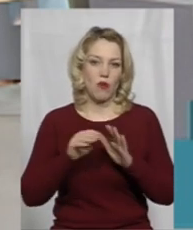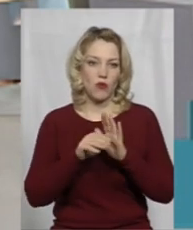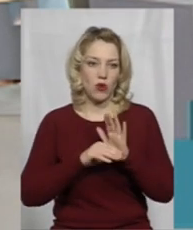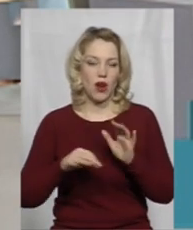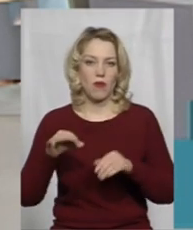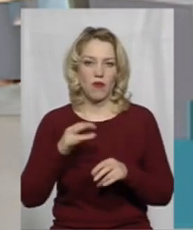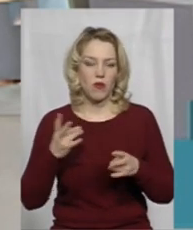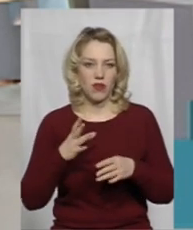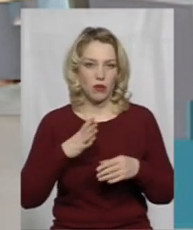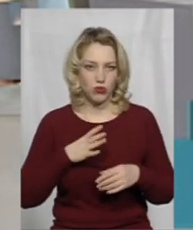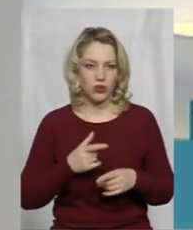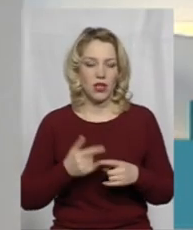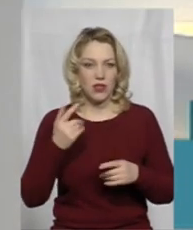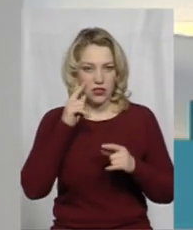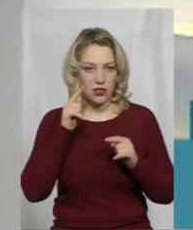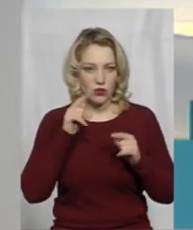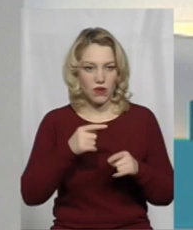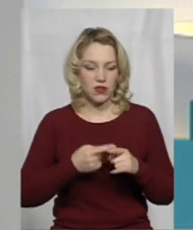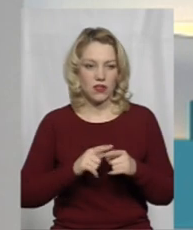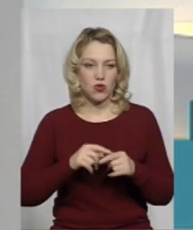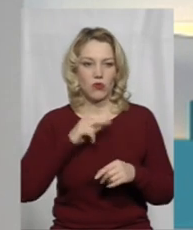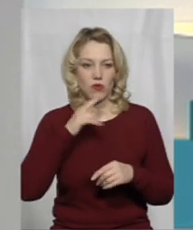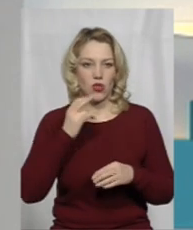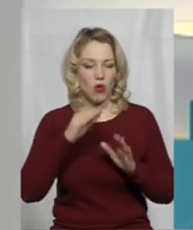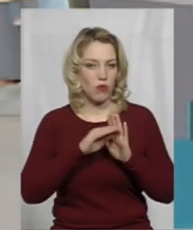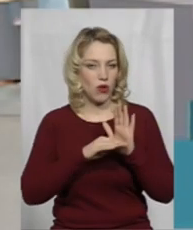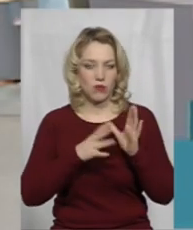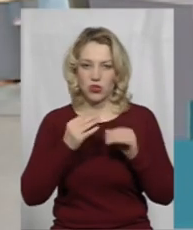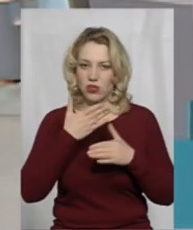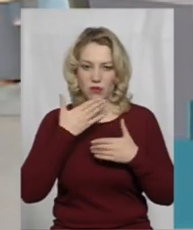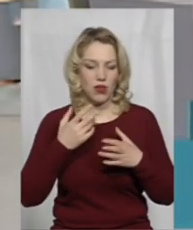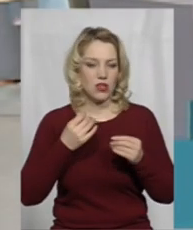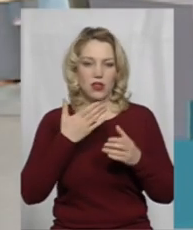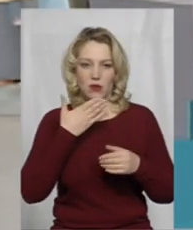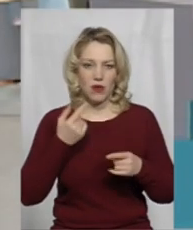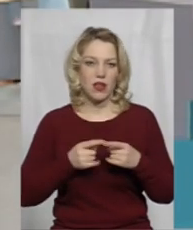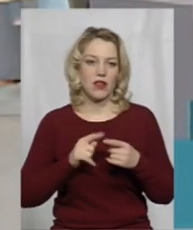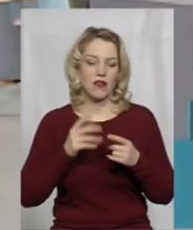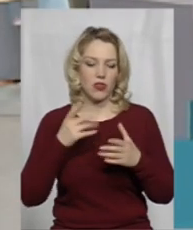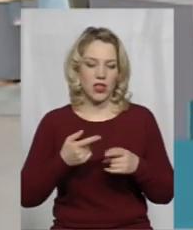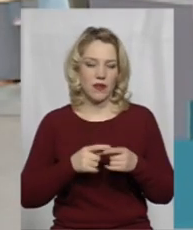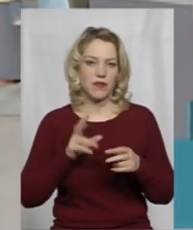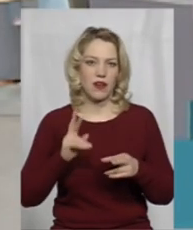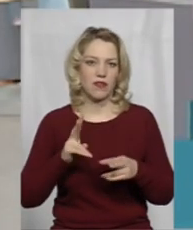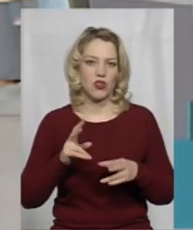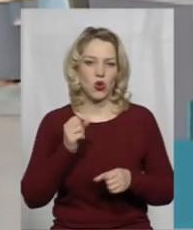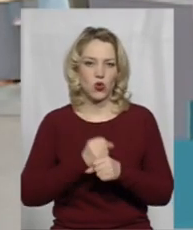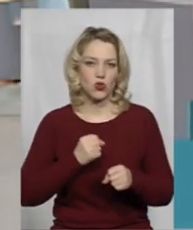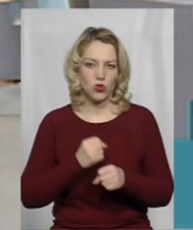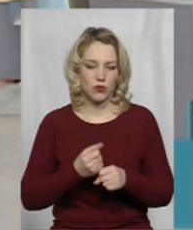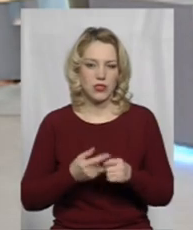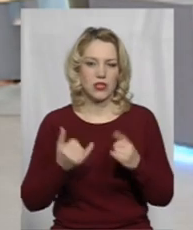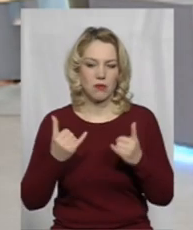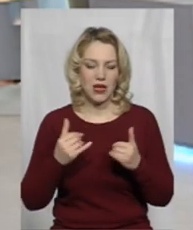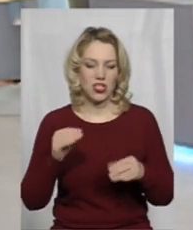бути. А ви заакцентували на цьому увагу, але програми ще немає? Програми ще немає, вона в стадії розробки. Я надіюся, що ми теперішнім